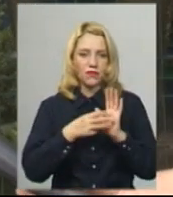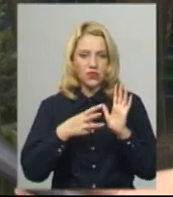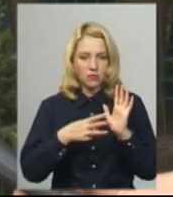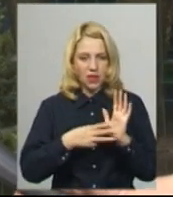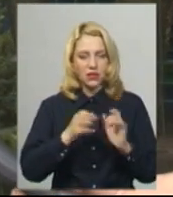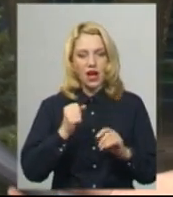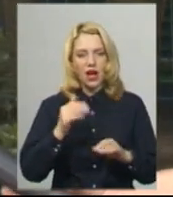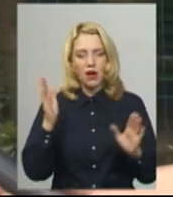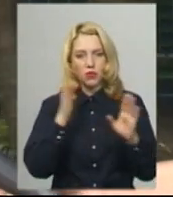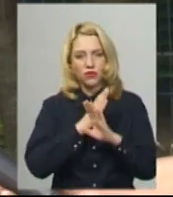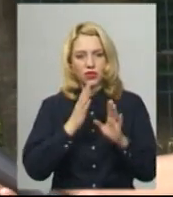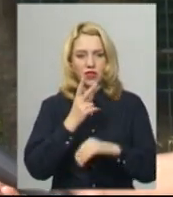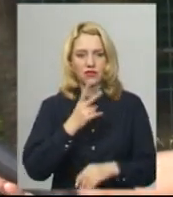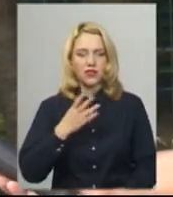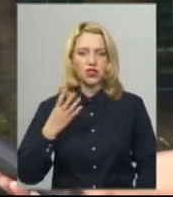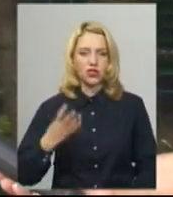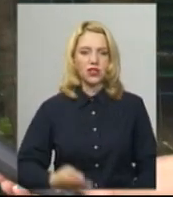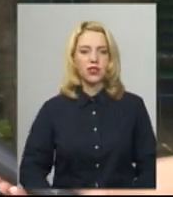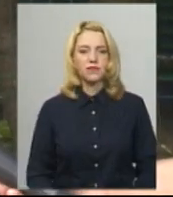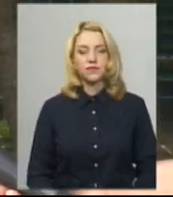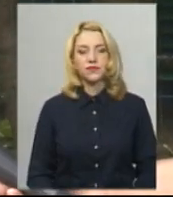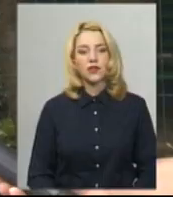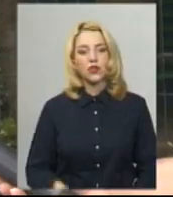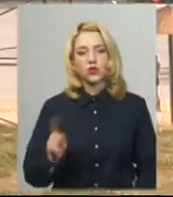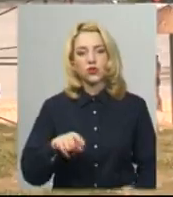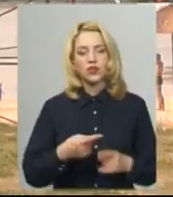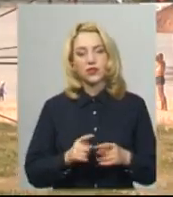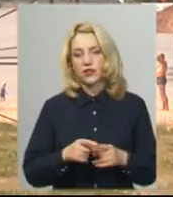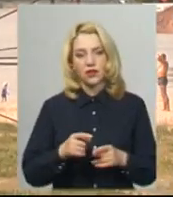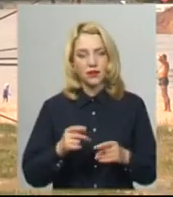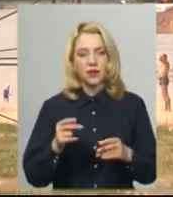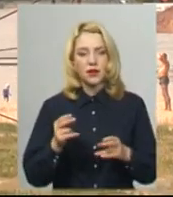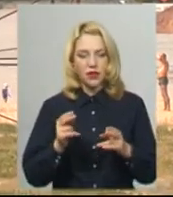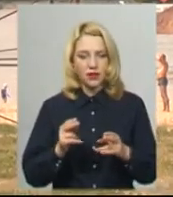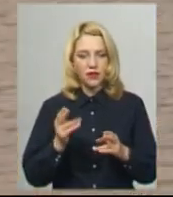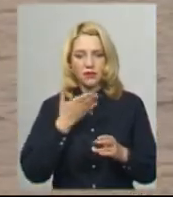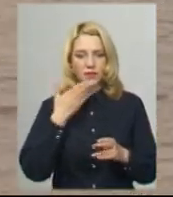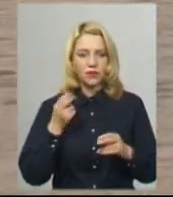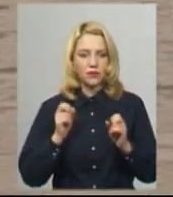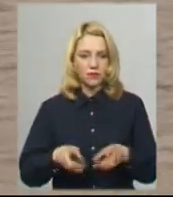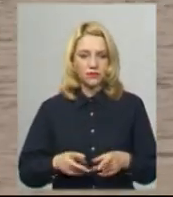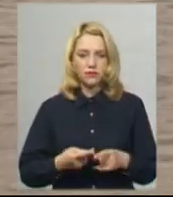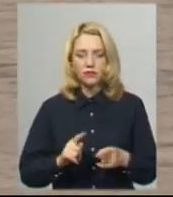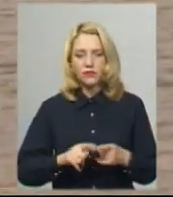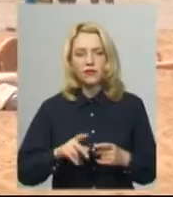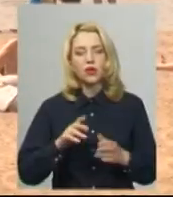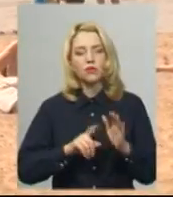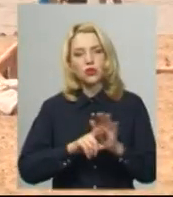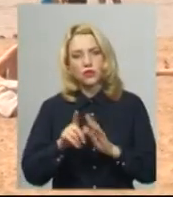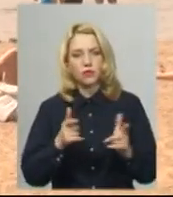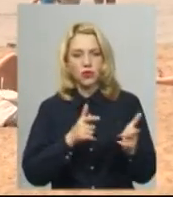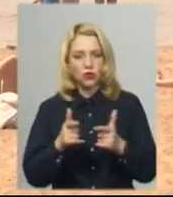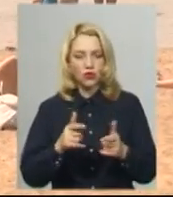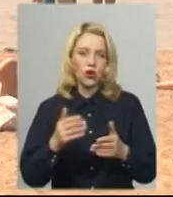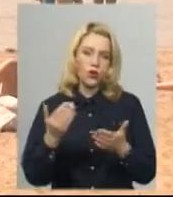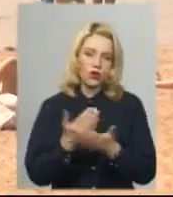температура повітря близько 24 градусів. Тоді це безпечно. До початку купального сезону пляж повністю підготували. Зокрема,